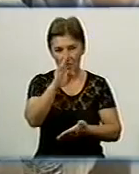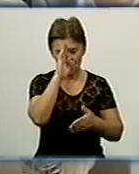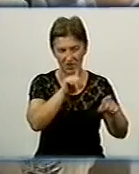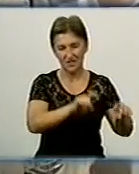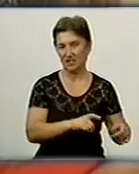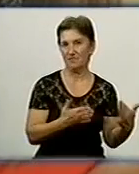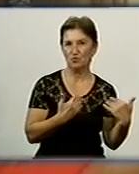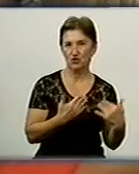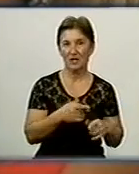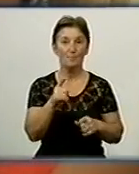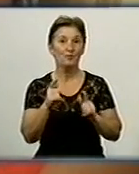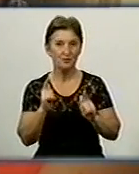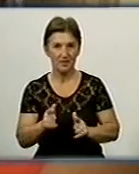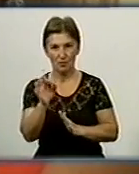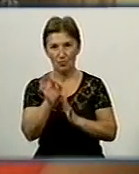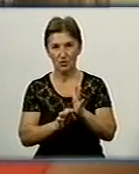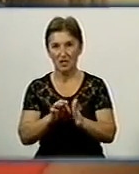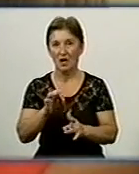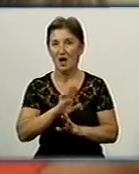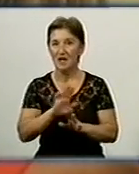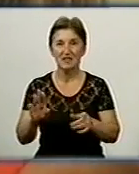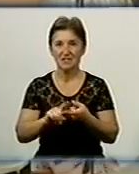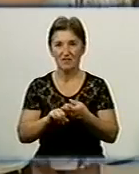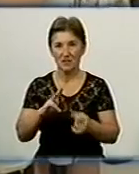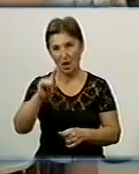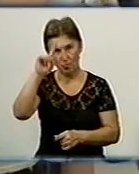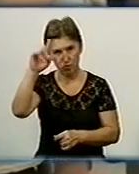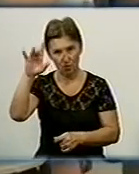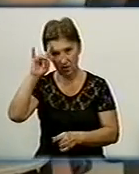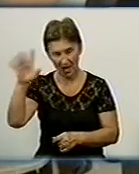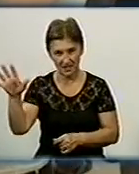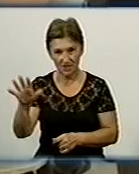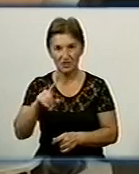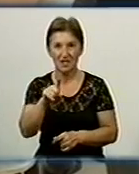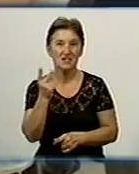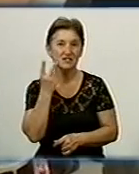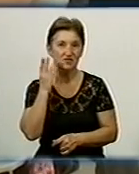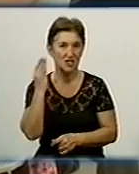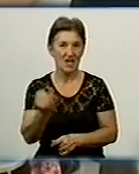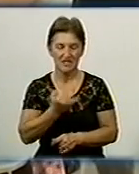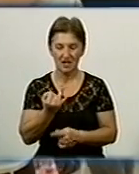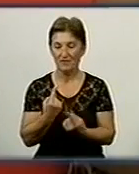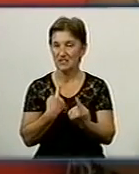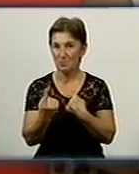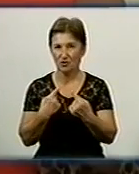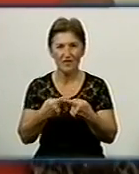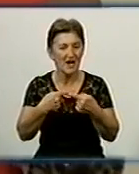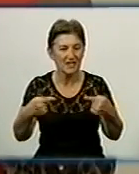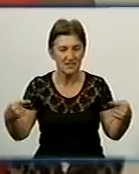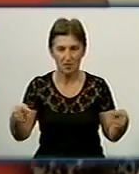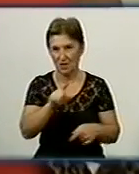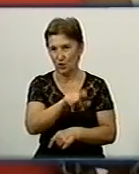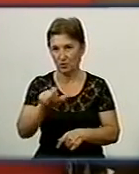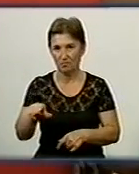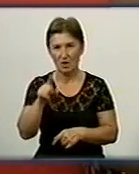Кіровограді Христина погодилась одразу. Говорить, незважаючи на популярність і визнання, їй завжди цікаво спілкуватись з різними людьми. Вона